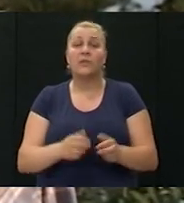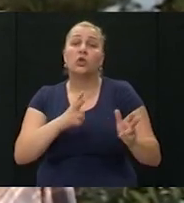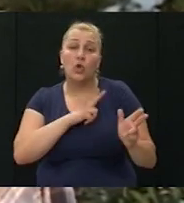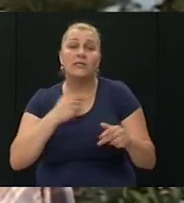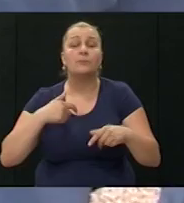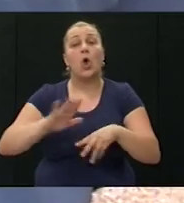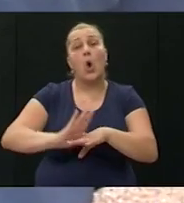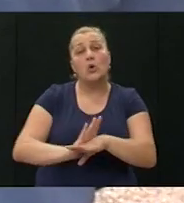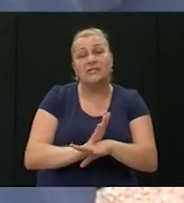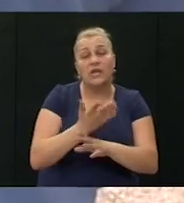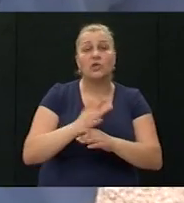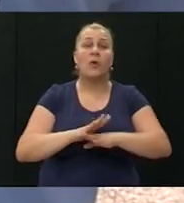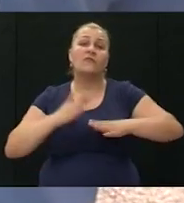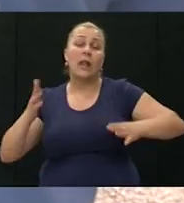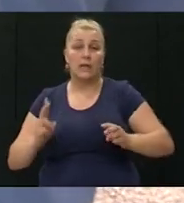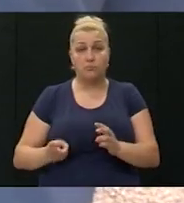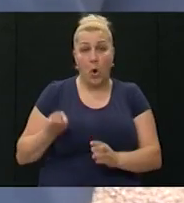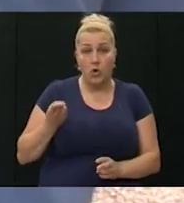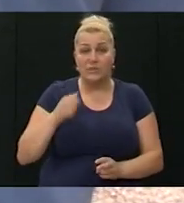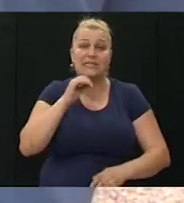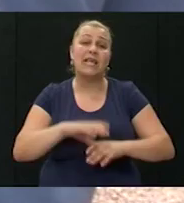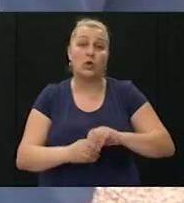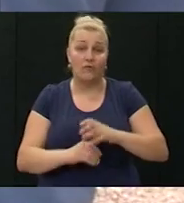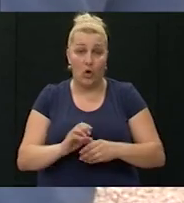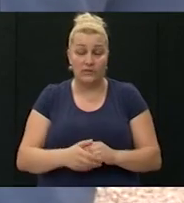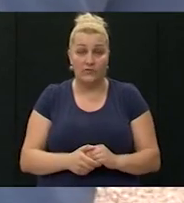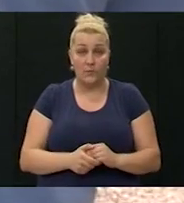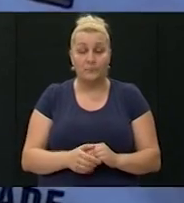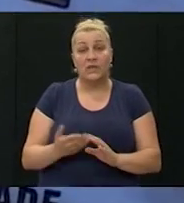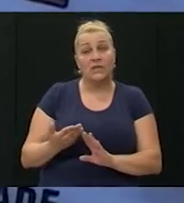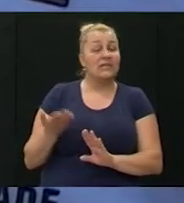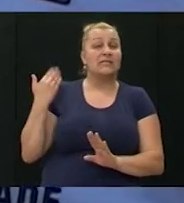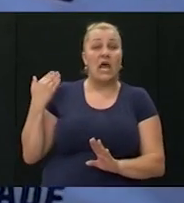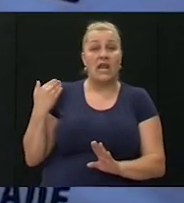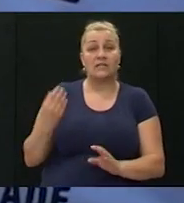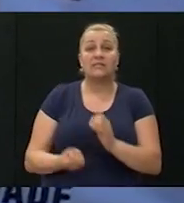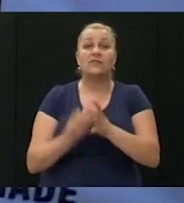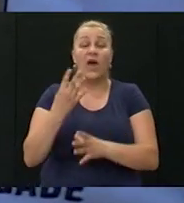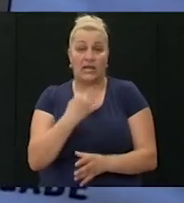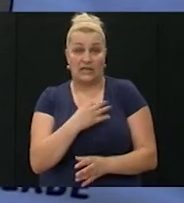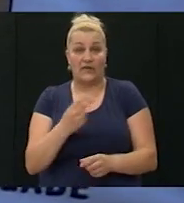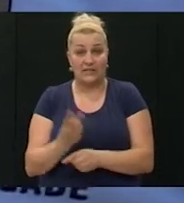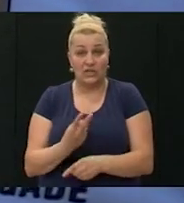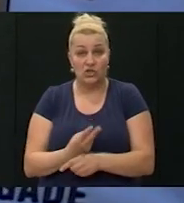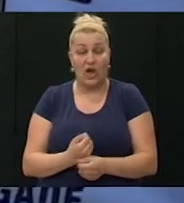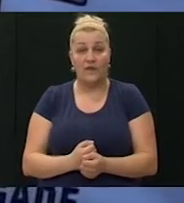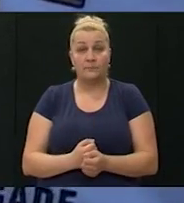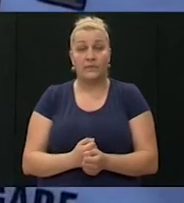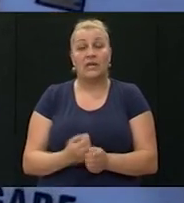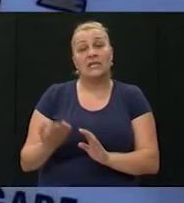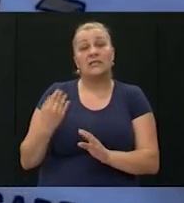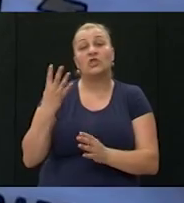doista osjećamo svi skupa veliki ponos i zadovoljstvo. Iza nas je stvaranje Hrvatske države,